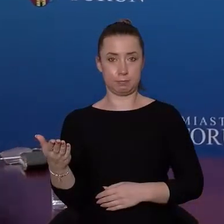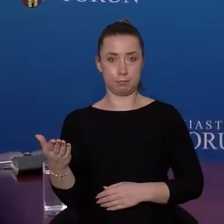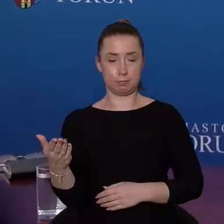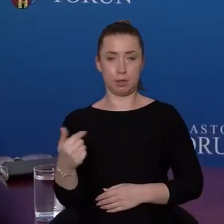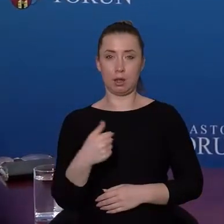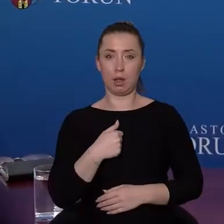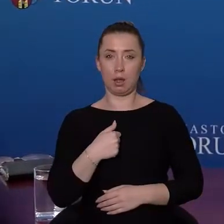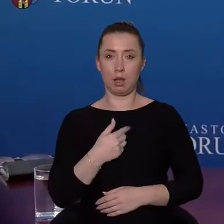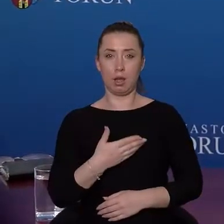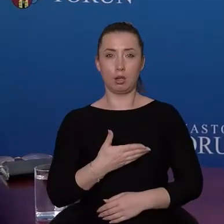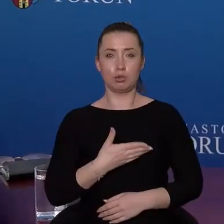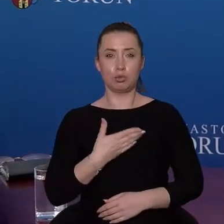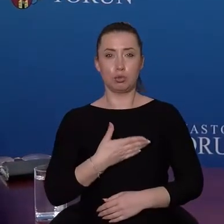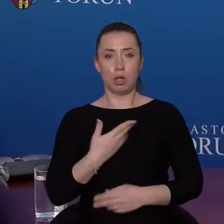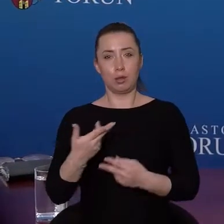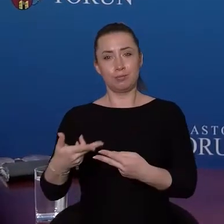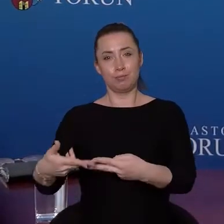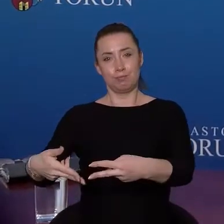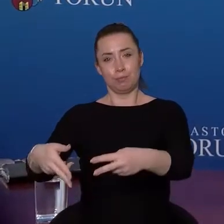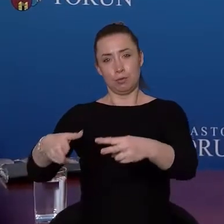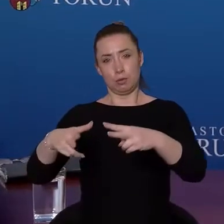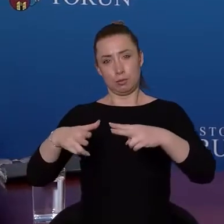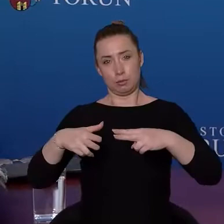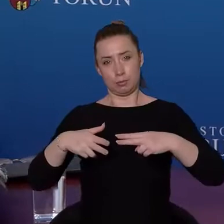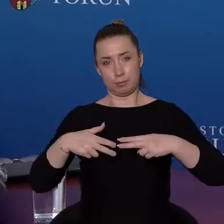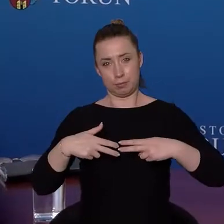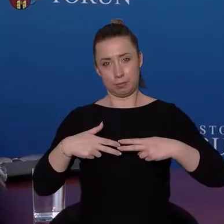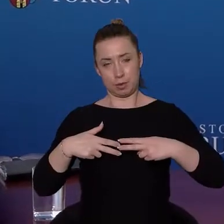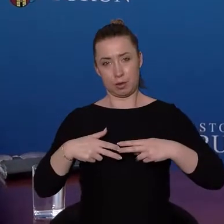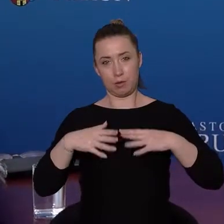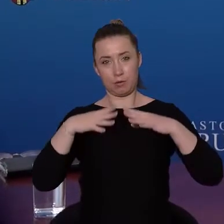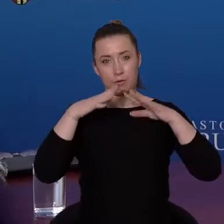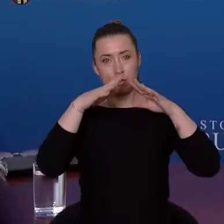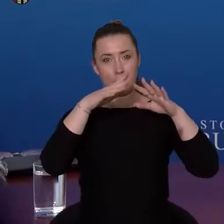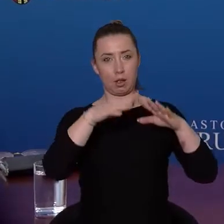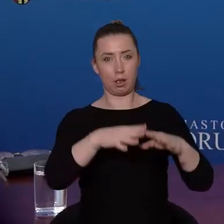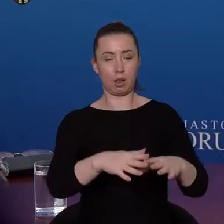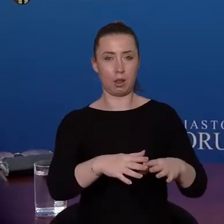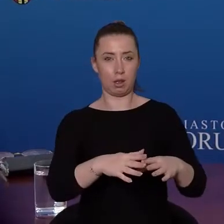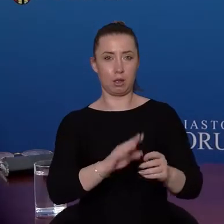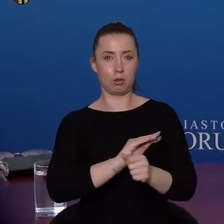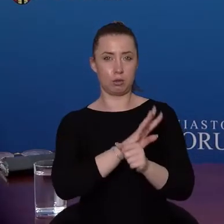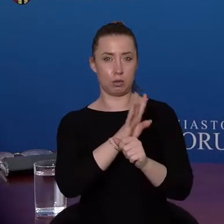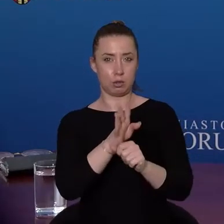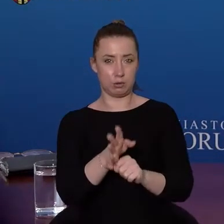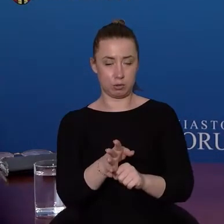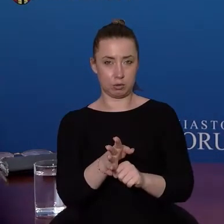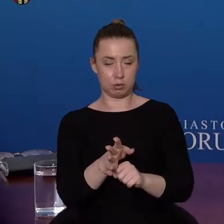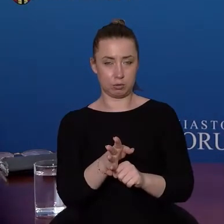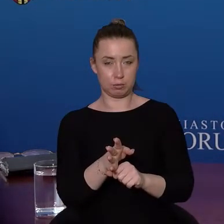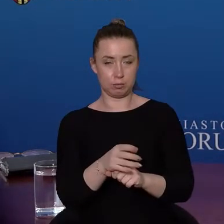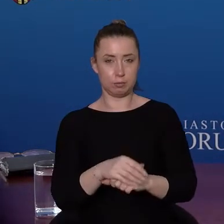poczucie powracania, tak chyba można powiedzieć o falowaniu, fale epidemii